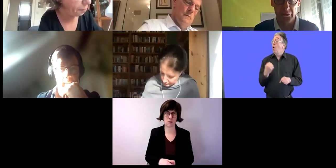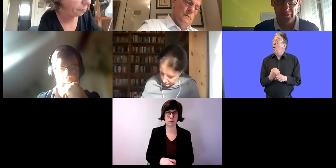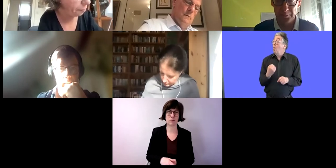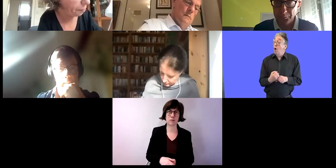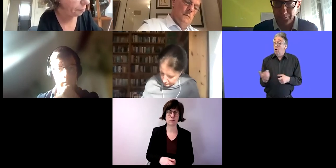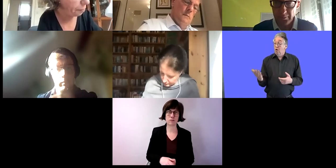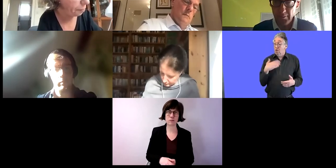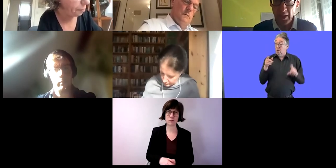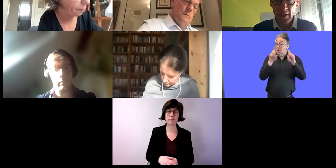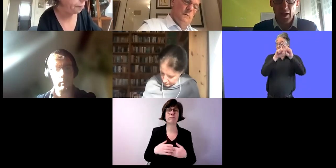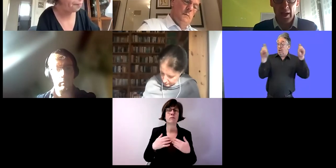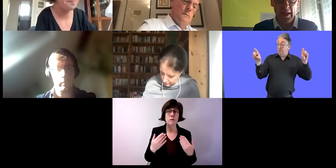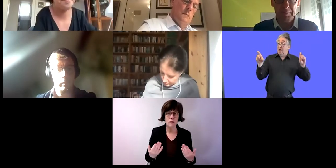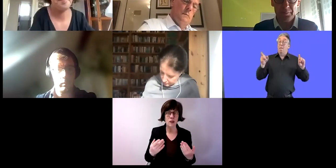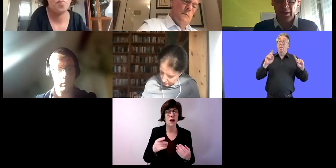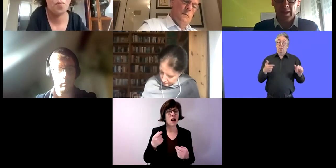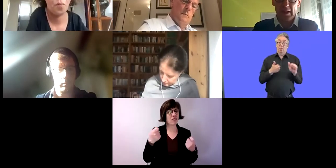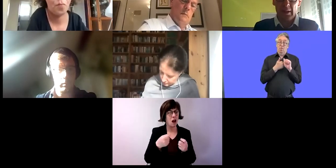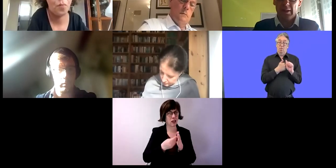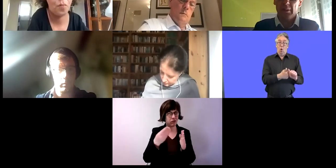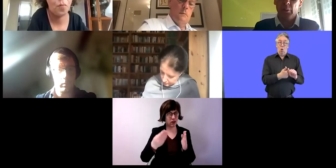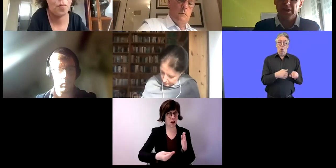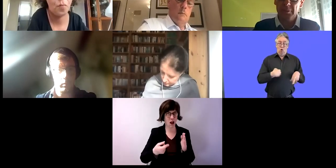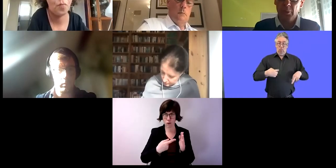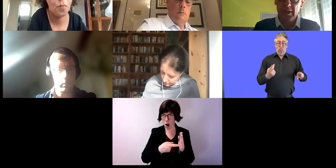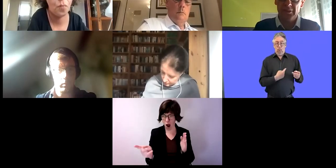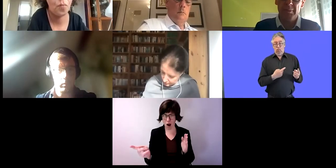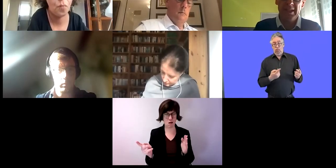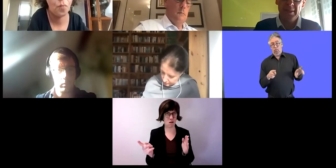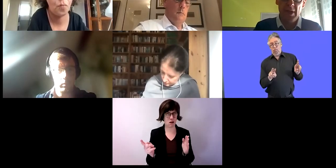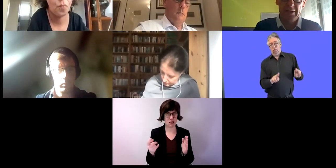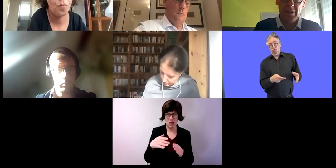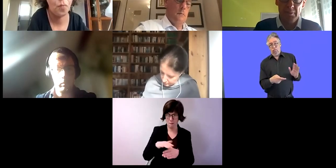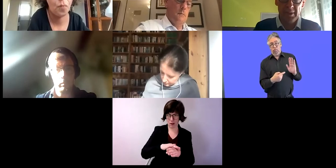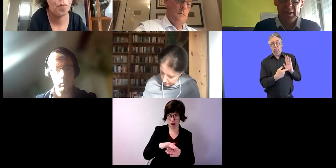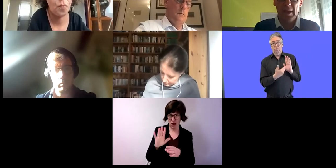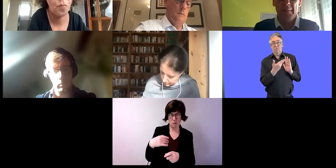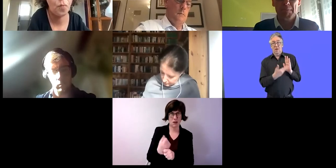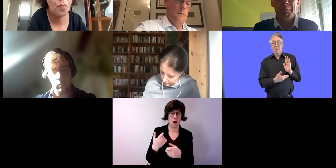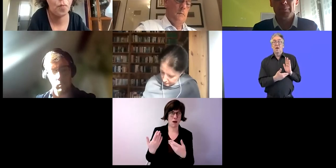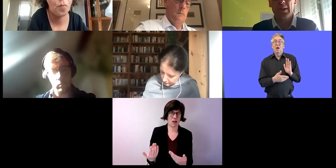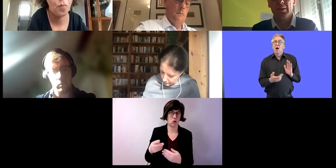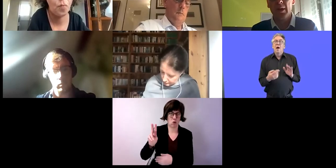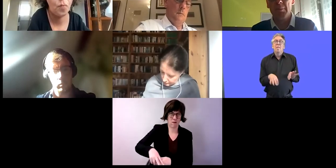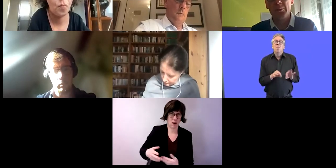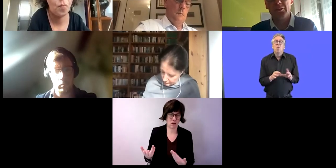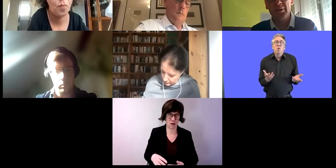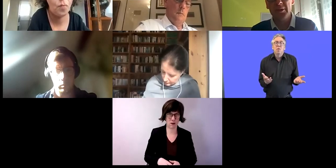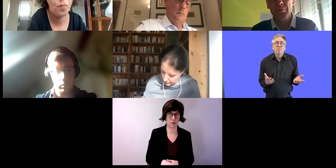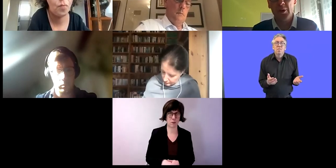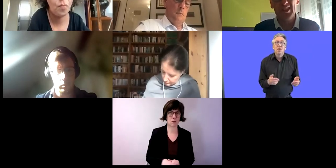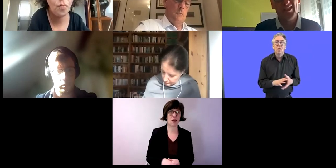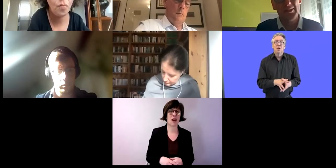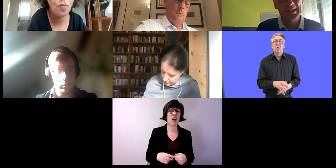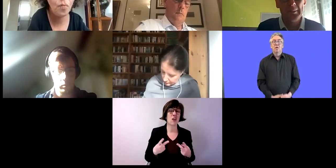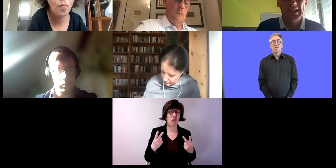Und dieser Tarifvertrag gilt für alle, den solchen in diesem Bereich beschäftigt sind in Flandern. Wichtig,